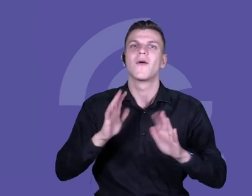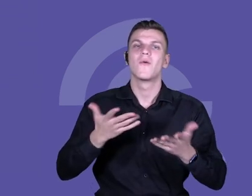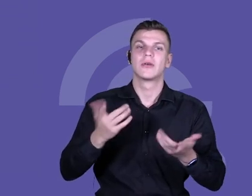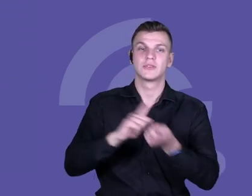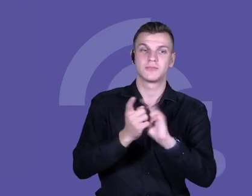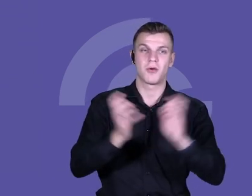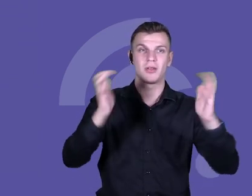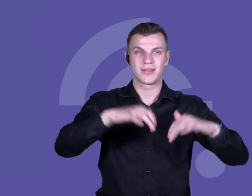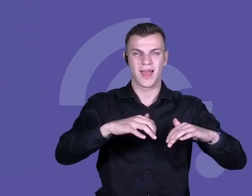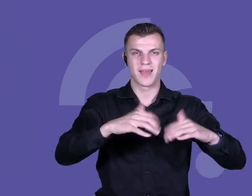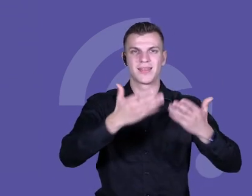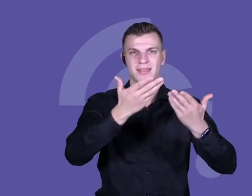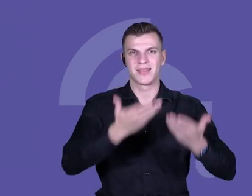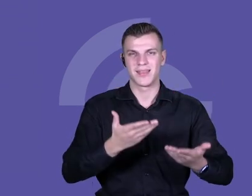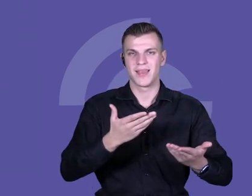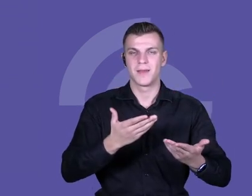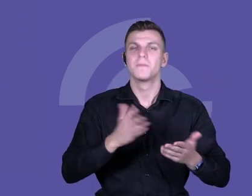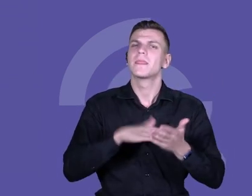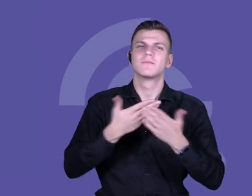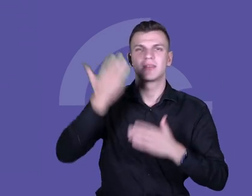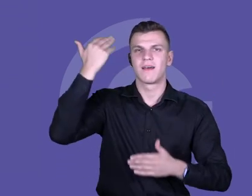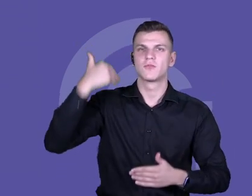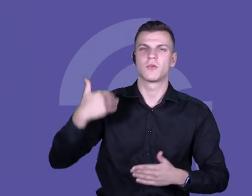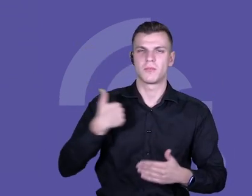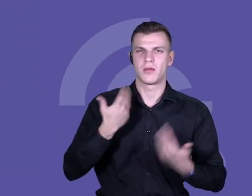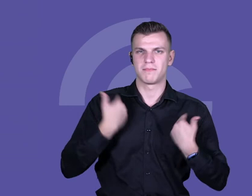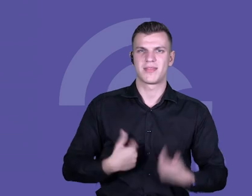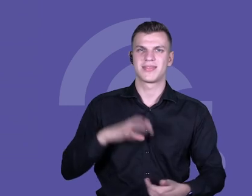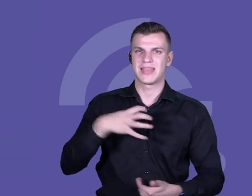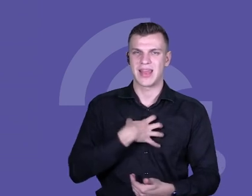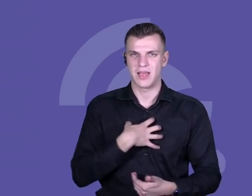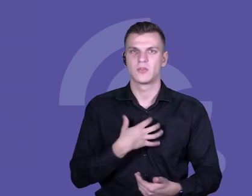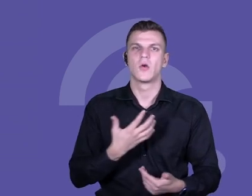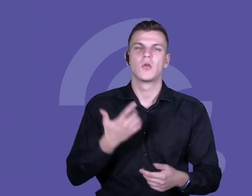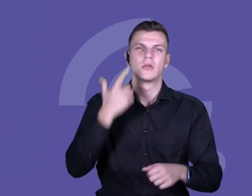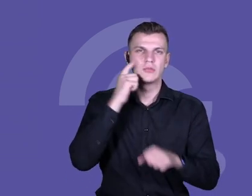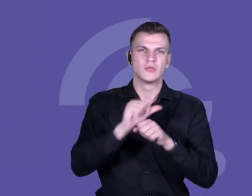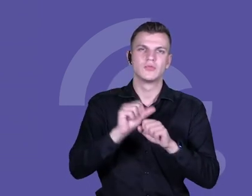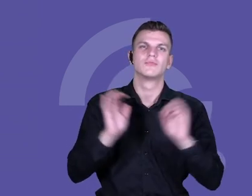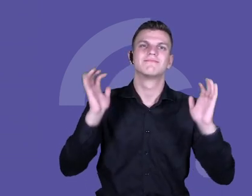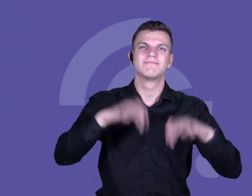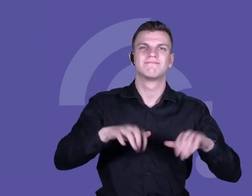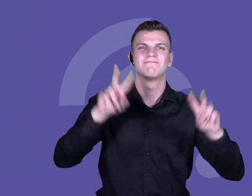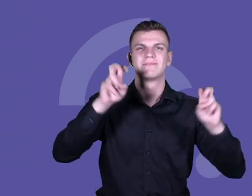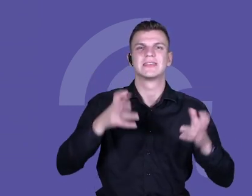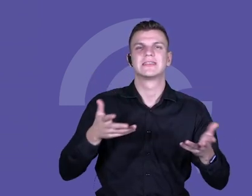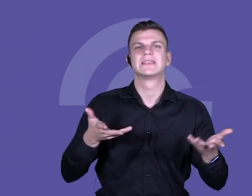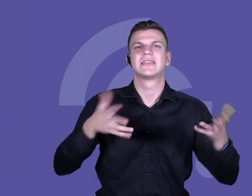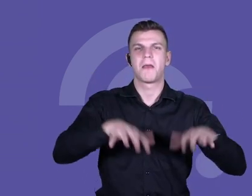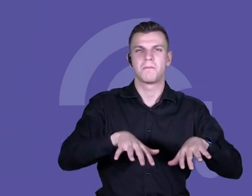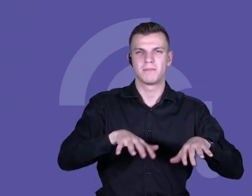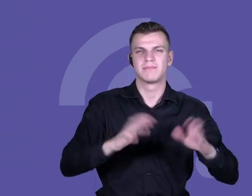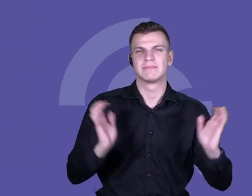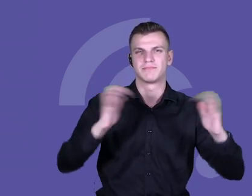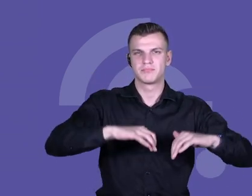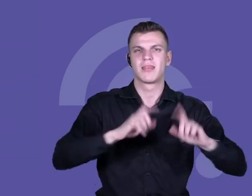własnych jako dyrektor w szkole zacząłem od tego, gdzie były zebrania nauczycieli i dyskusje